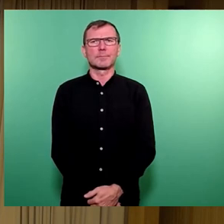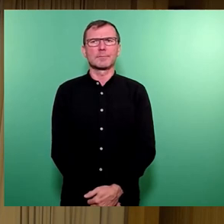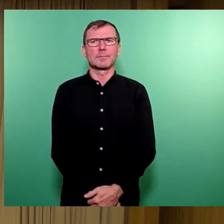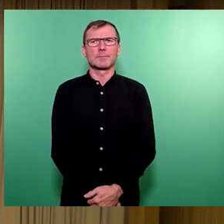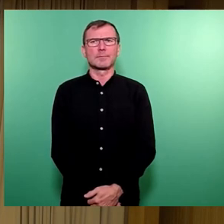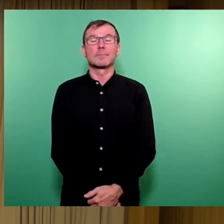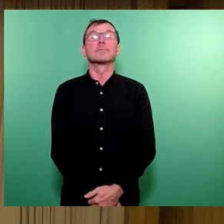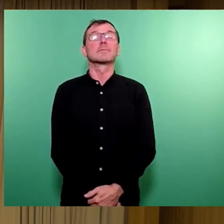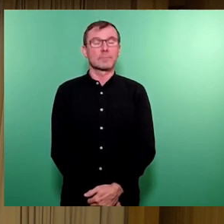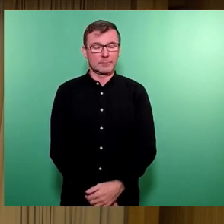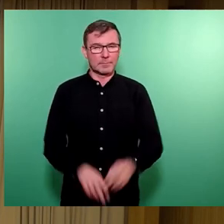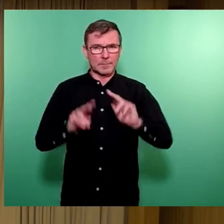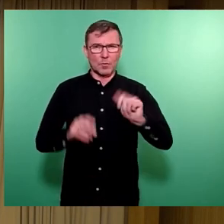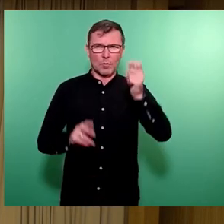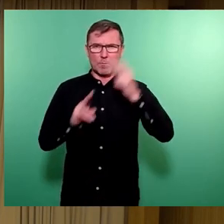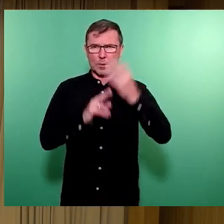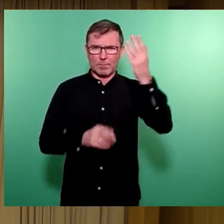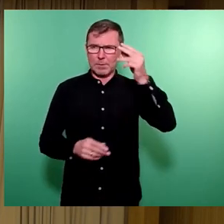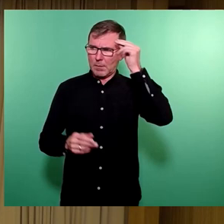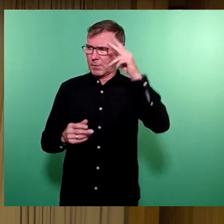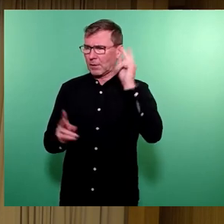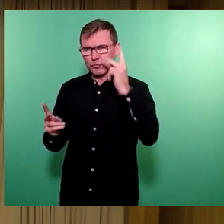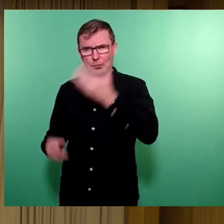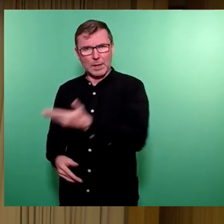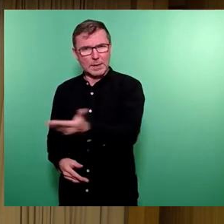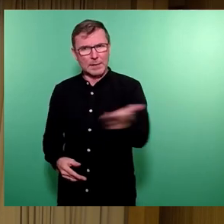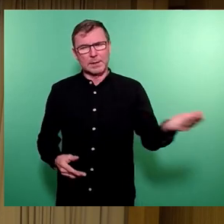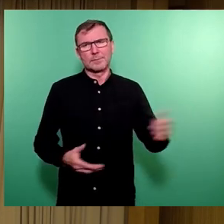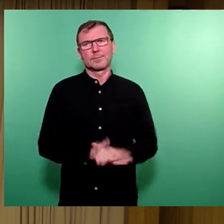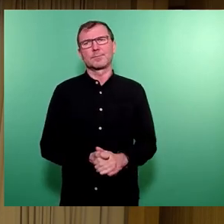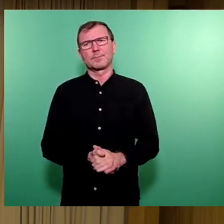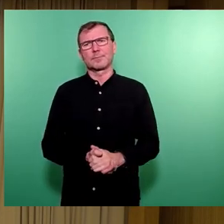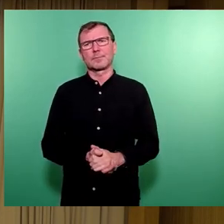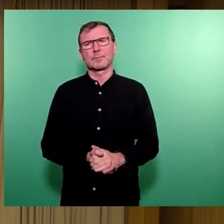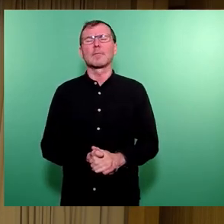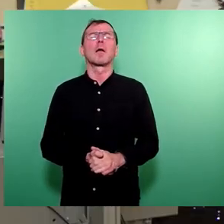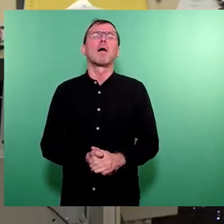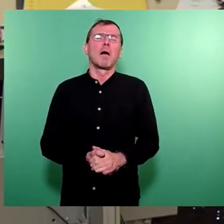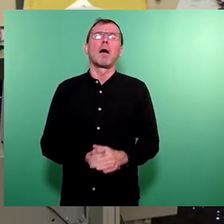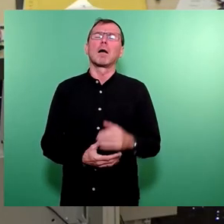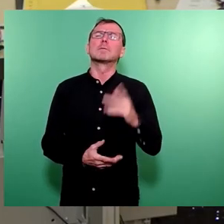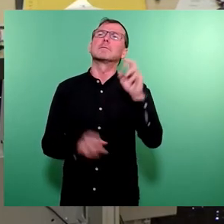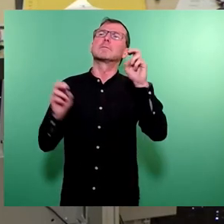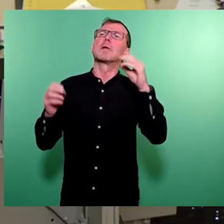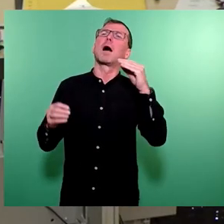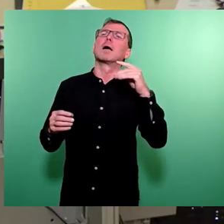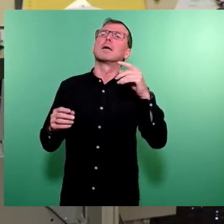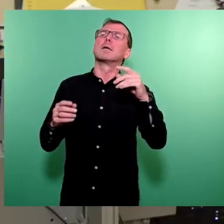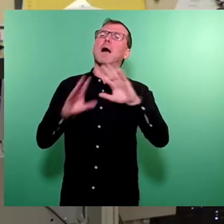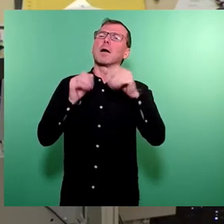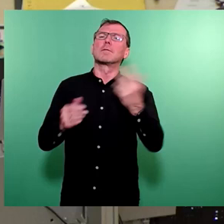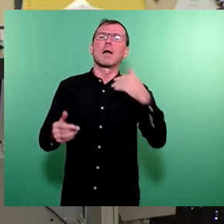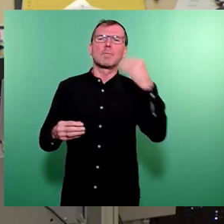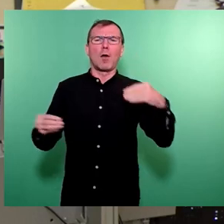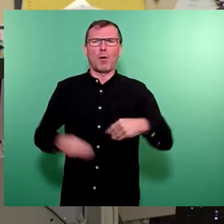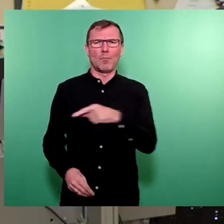Sehr geehrter Herr Oberbürgermeister, sehr geehrte Damen und Herren Stadträte, man könnte jetzt sagen, blau ist Wunder, der Haushalt ist es nicht ganz, aber da komme ich